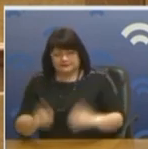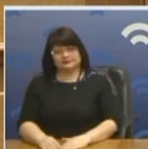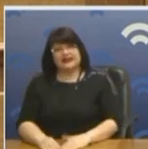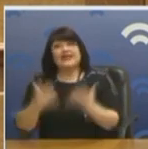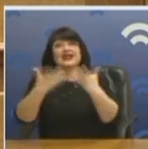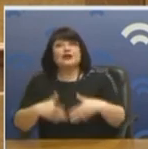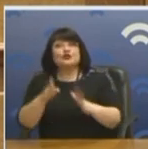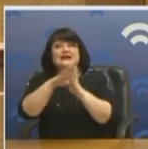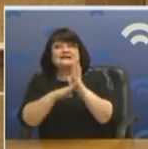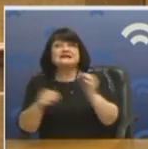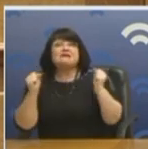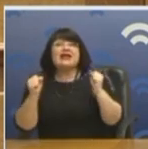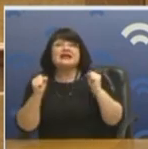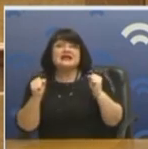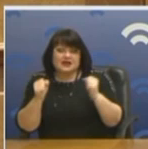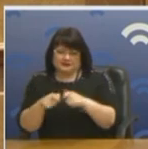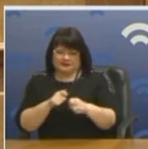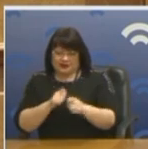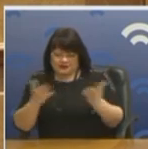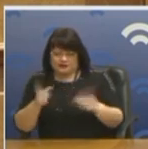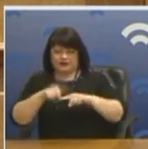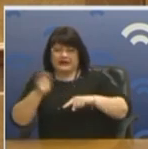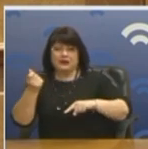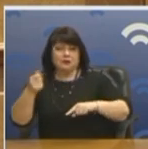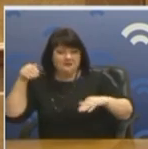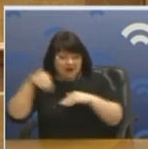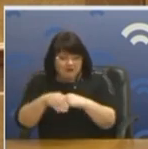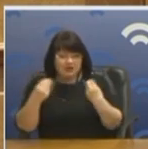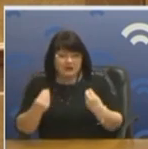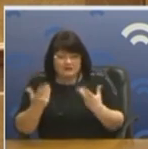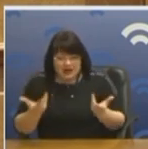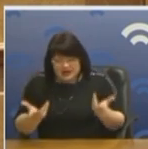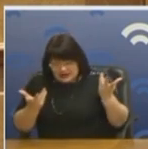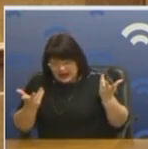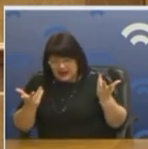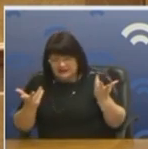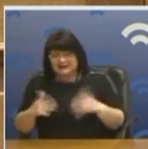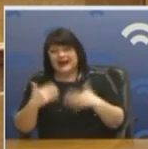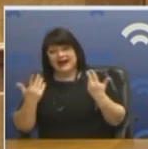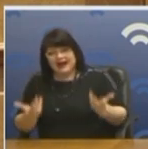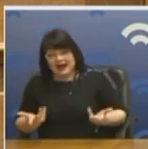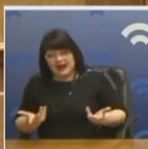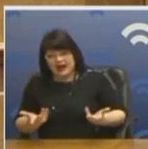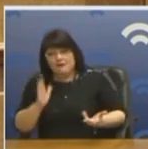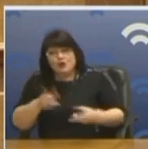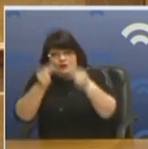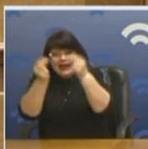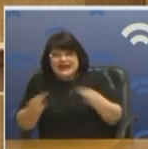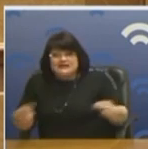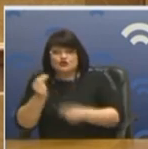το Σύστημα Υγείας. Και κλείδωσε η οικονομία. Άρα σου δίνει τον οδηγό της λύσης του προβλήματος.